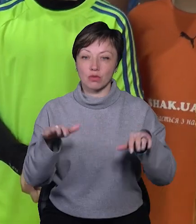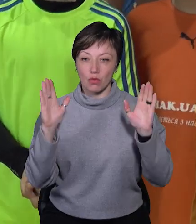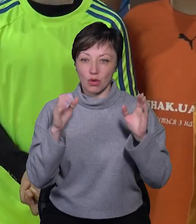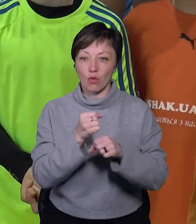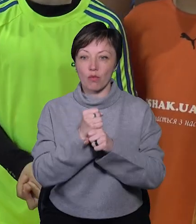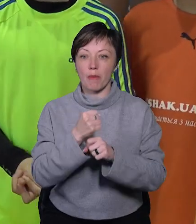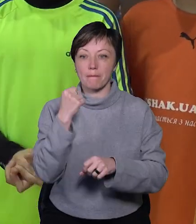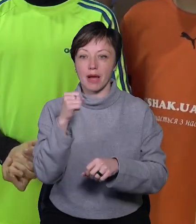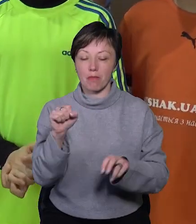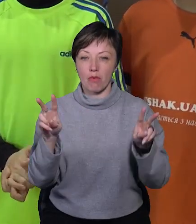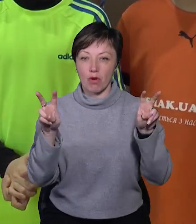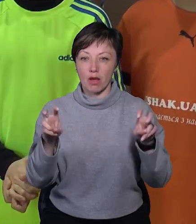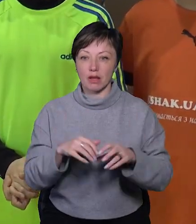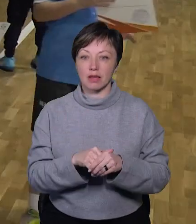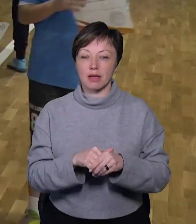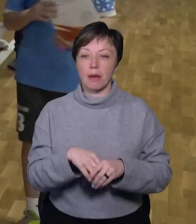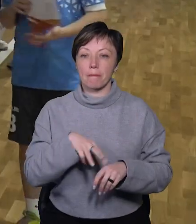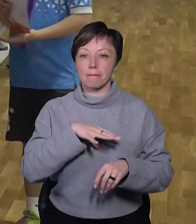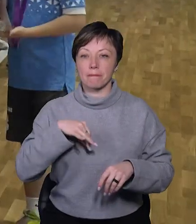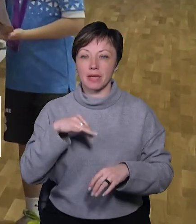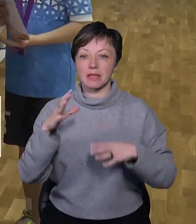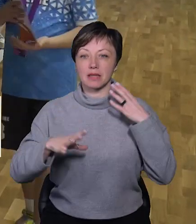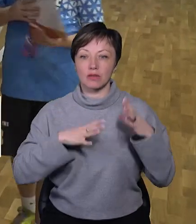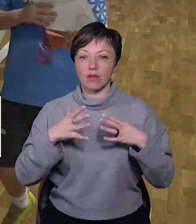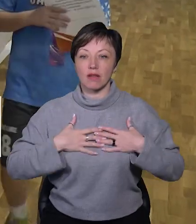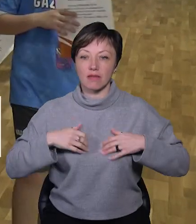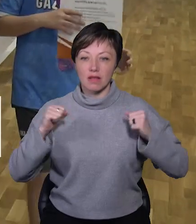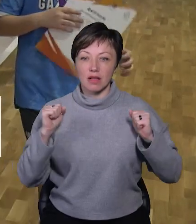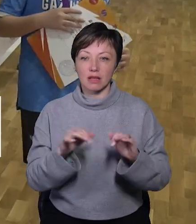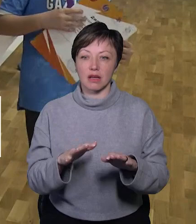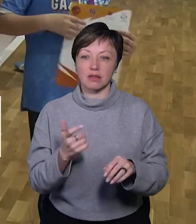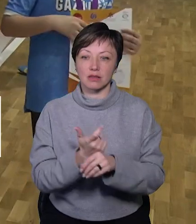кубок перемоги. Ми тренувалися дуже, вкладалися.